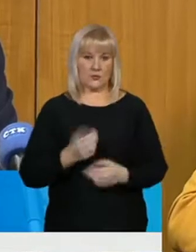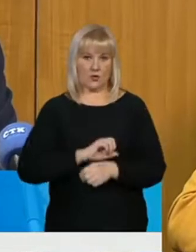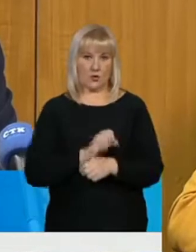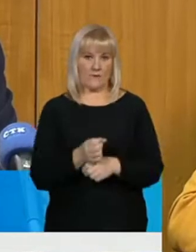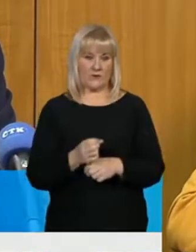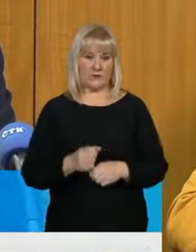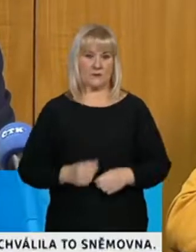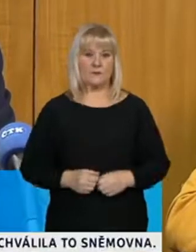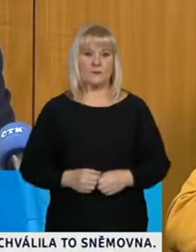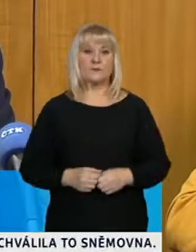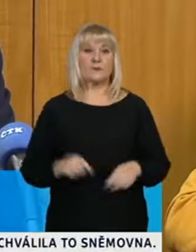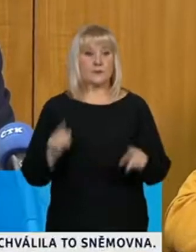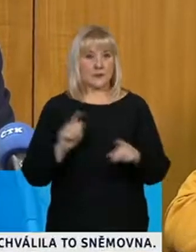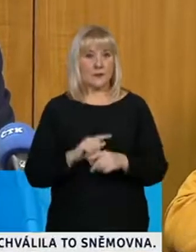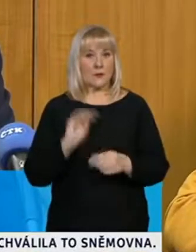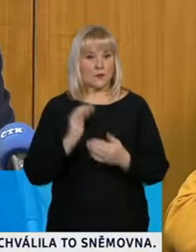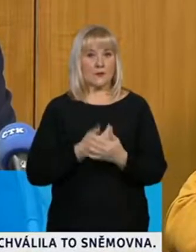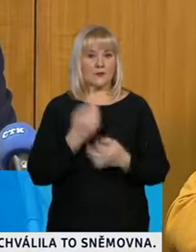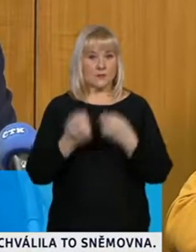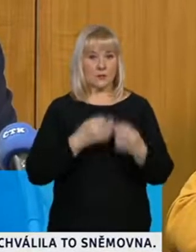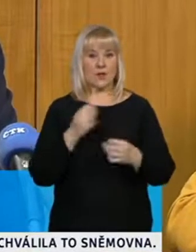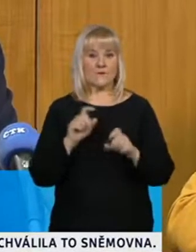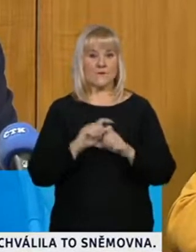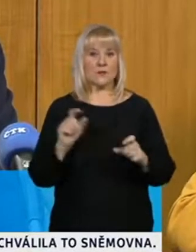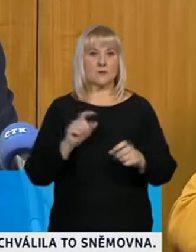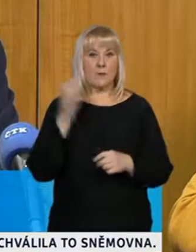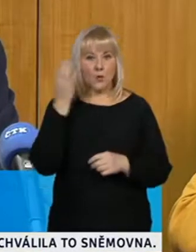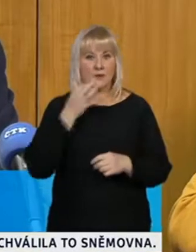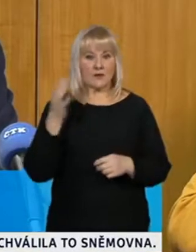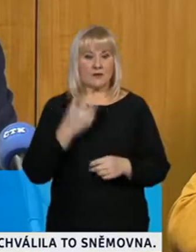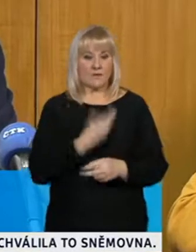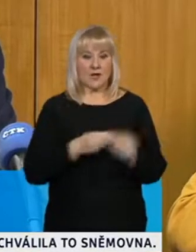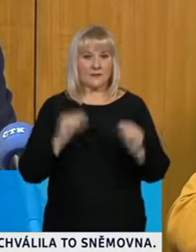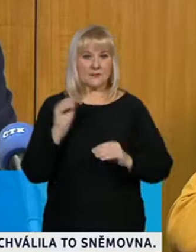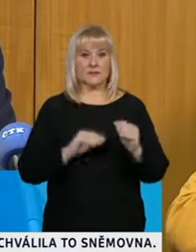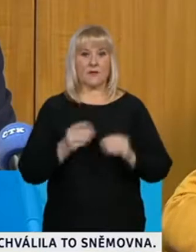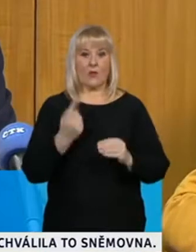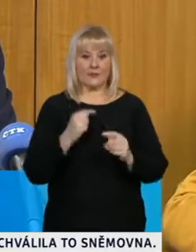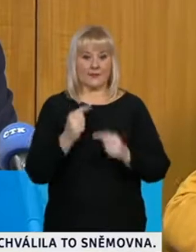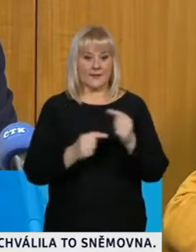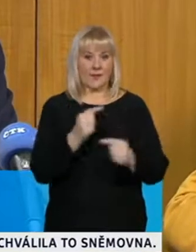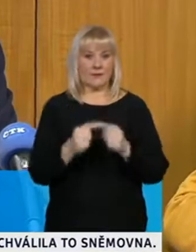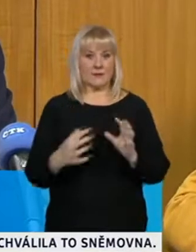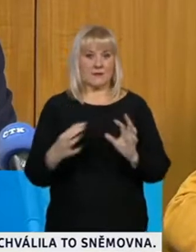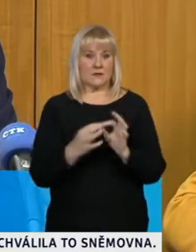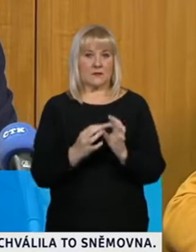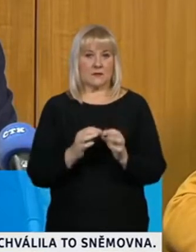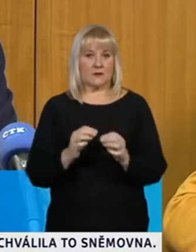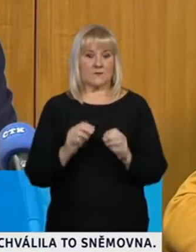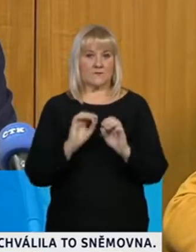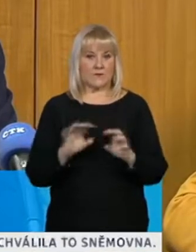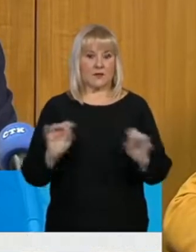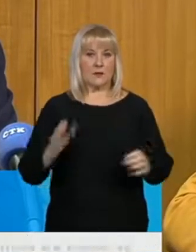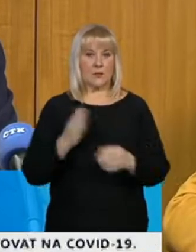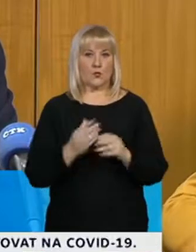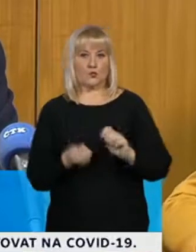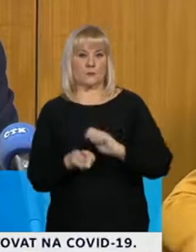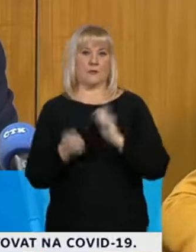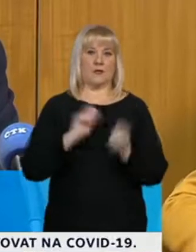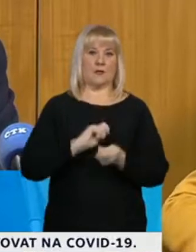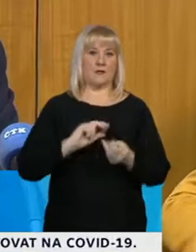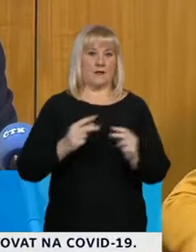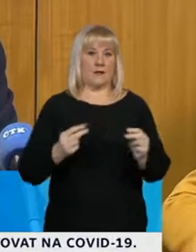Objevují se také informace, že vakcína od firmy Moderna je postavena na genetické informaci viru a změní tím genetickou